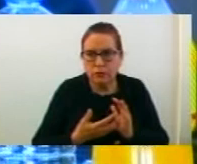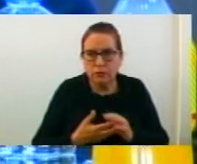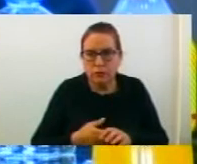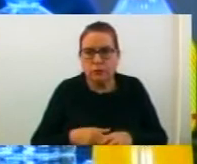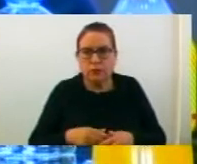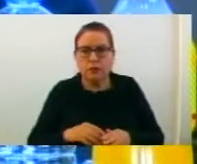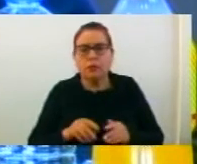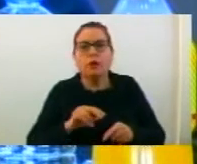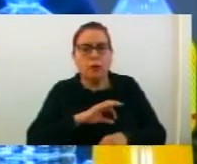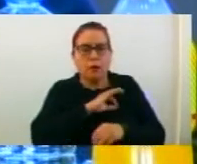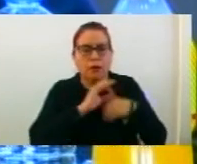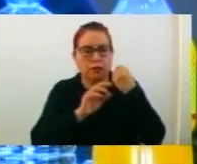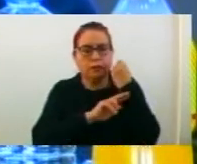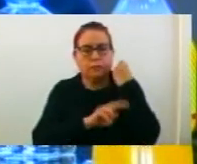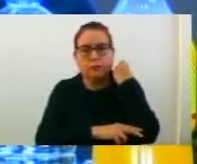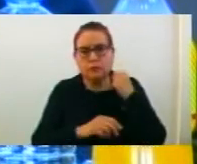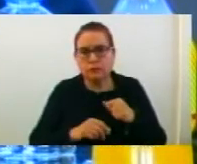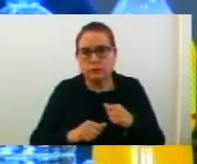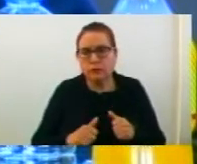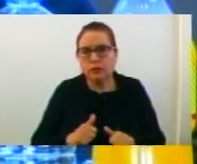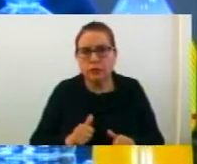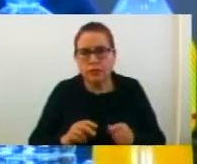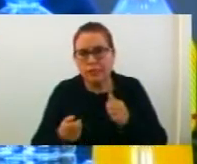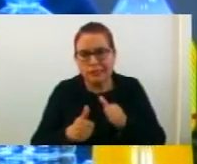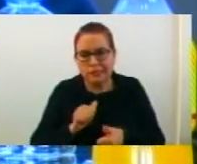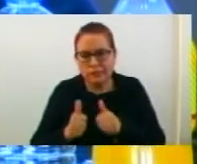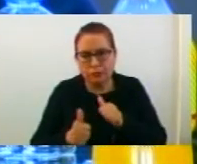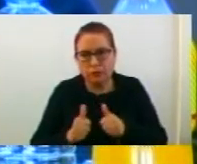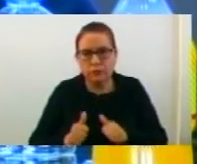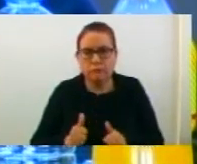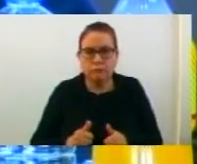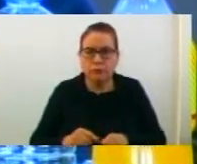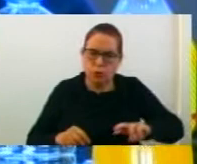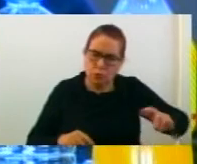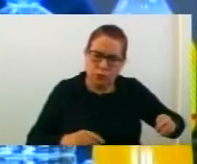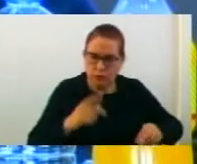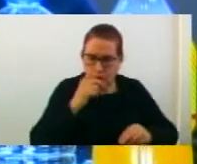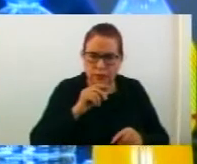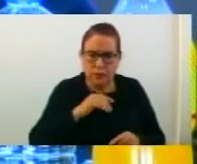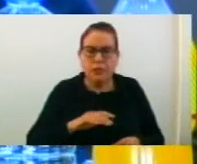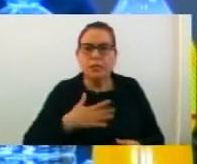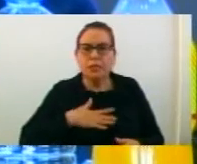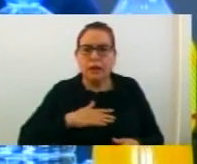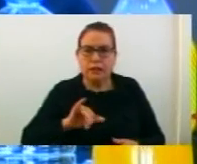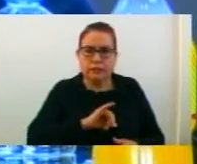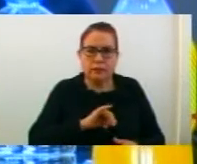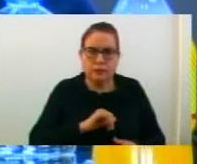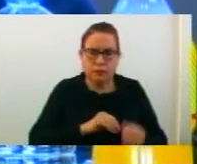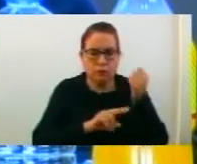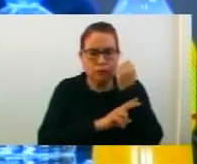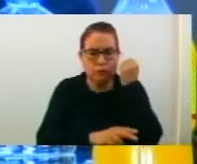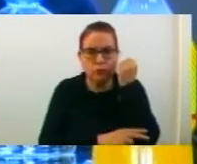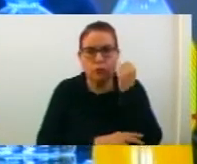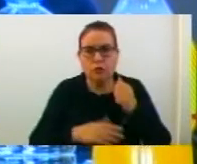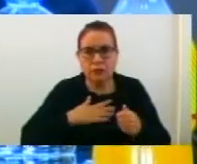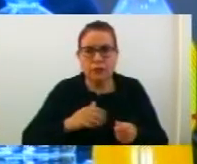страна на наставниците во Спорска академија во Община Струмица и околните обштини, има интерес кај учениците кои тренираат футбол